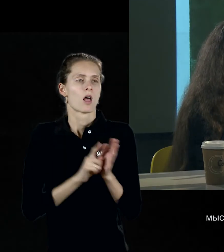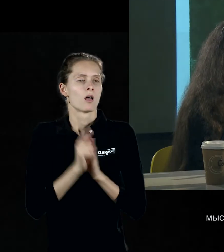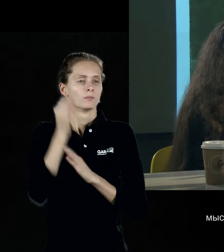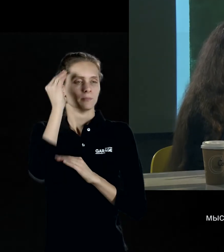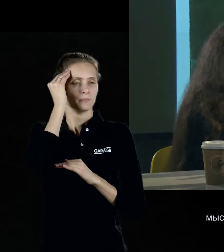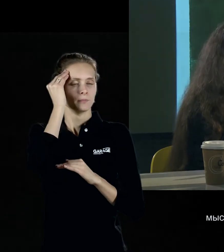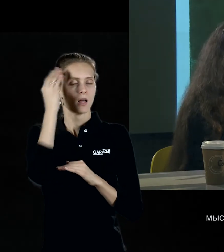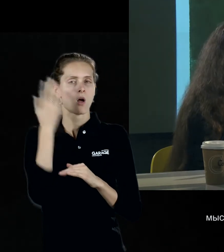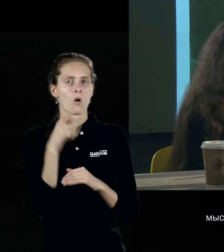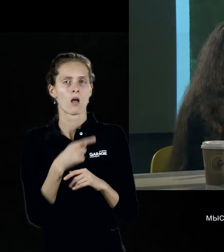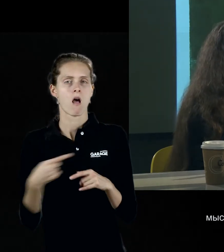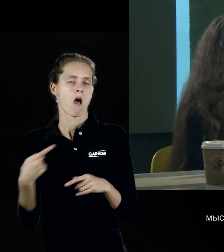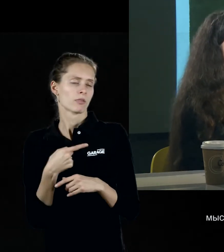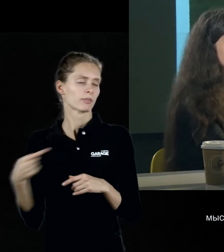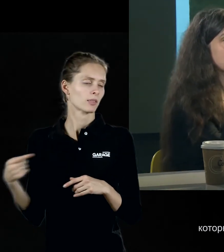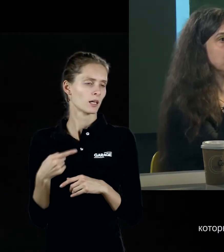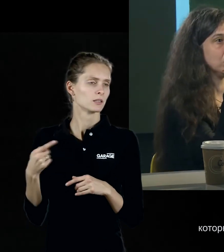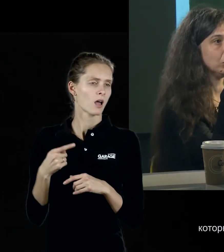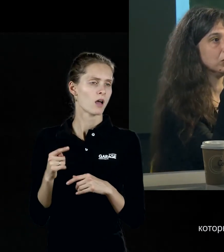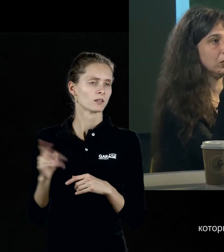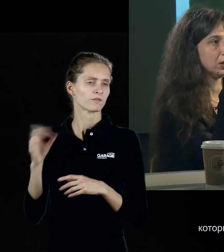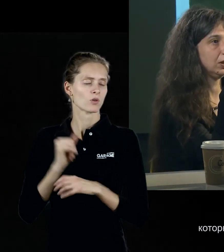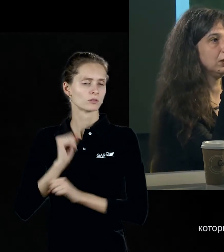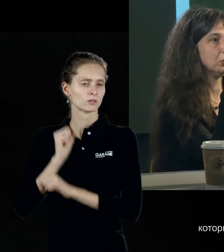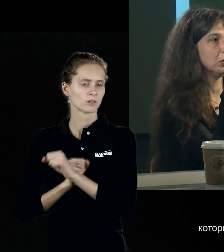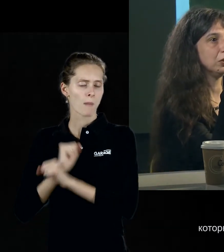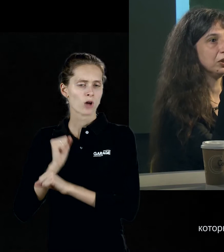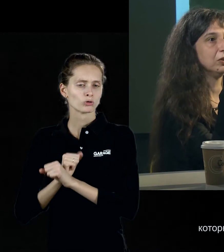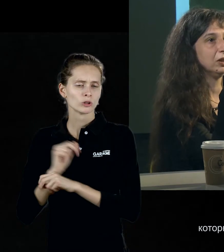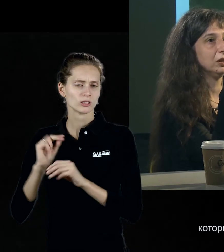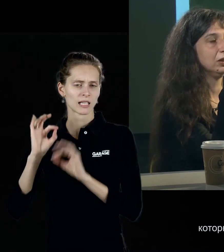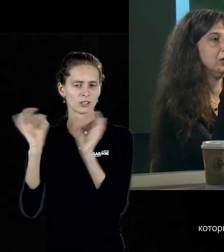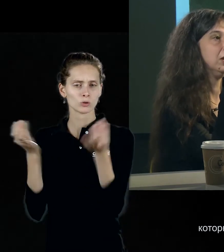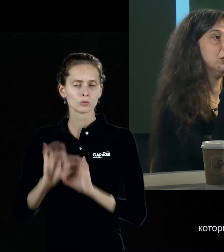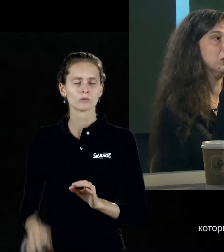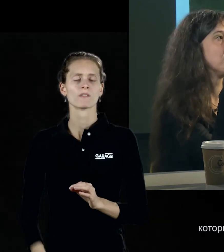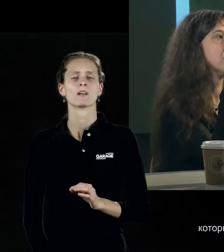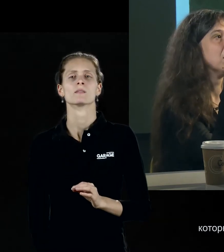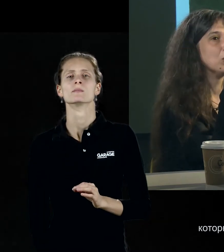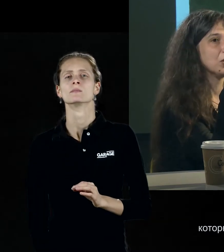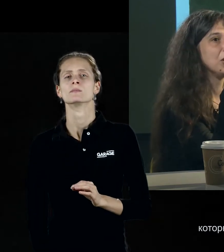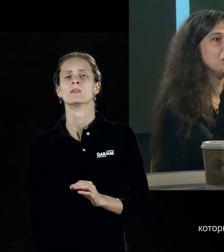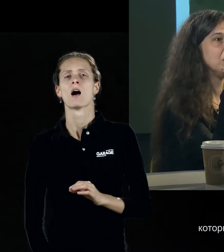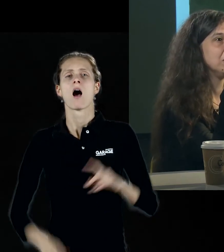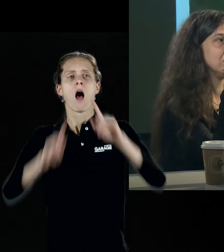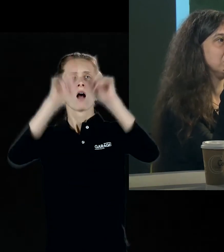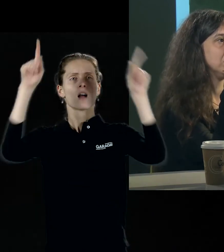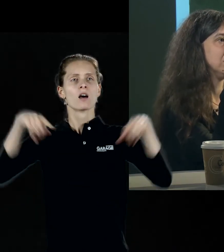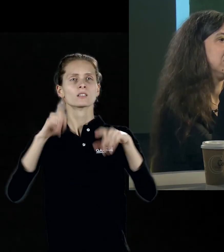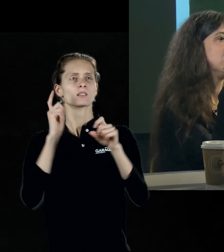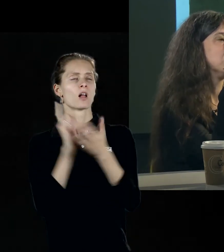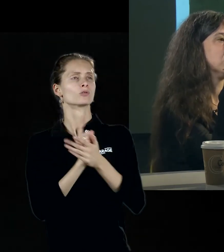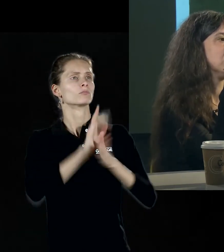традиционного буржуазного станкового искусства, производства картин, которые должны висеть на стене и украшать жизнь в